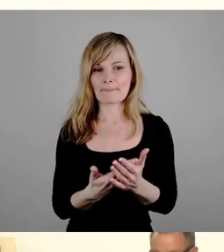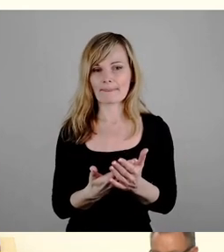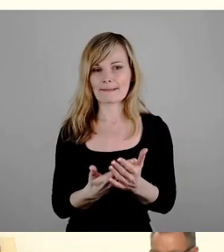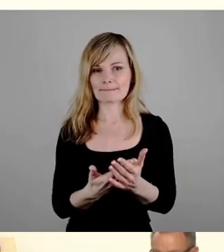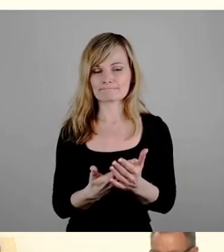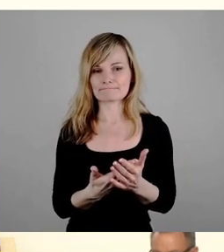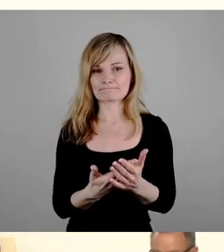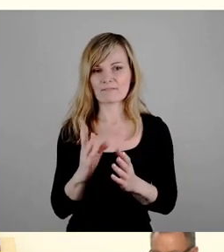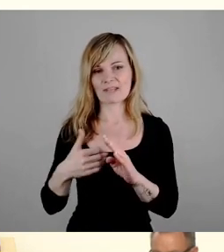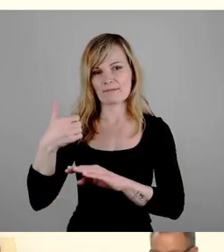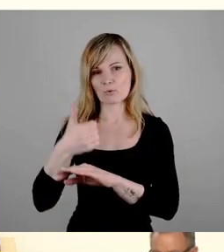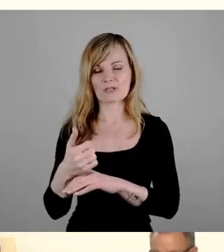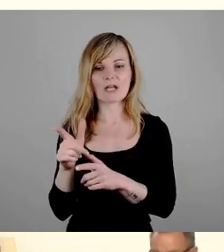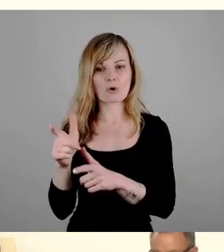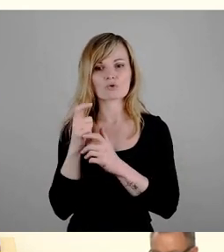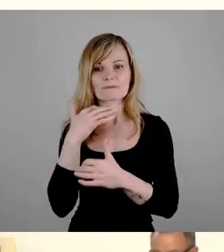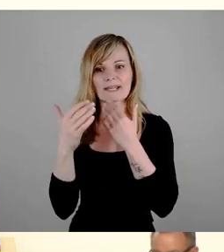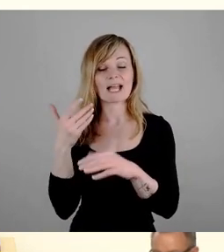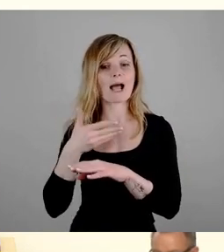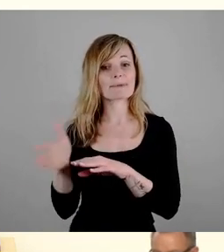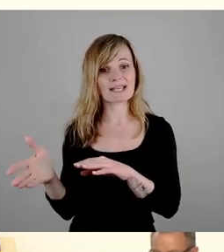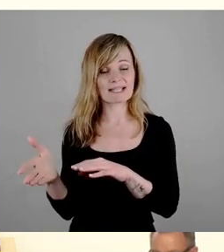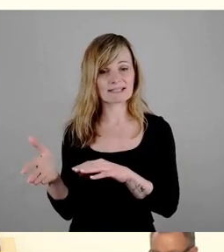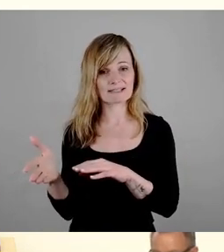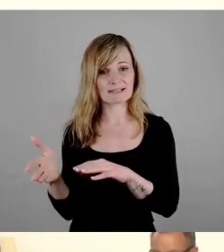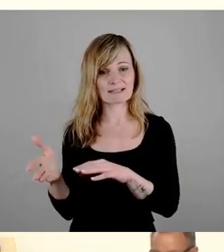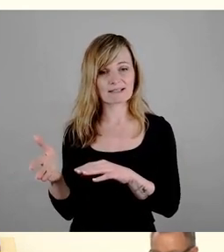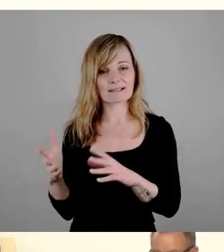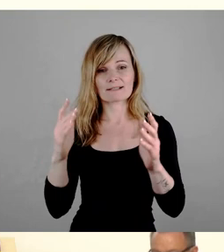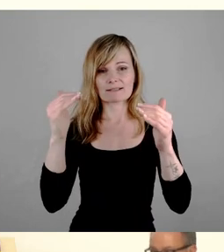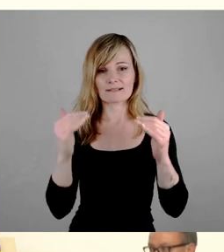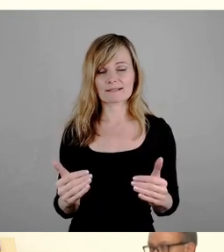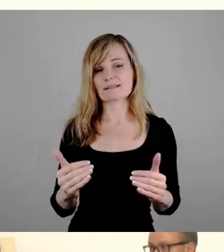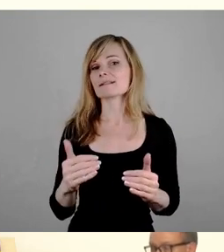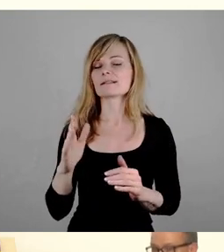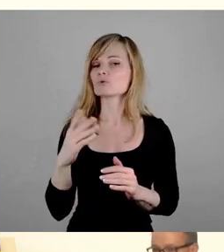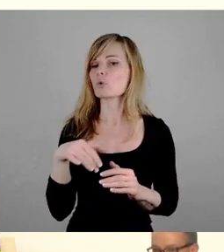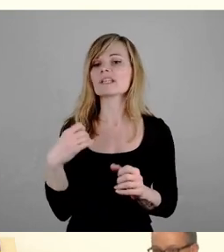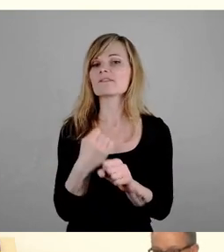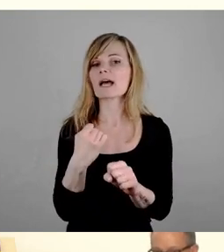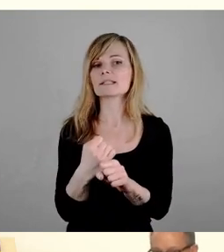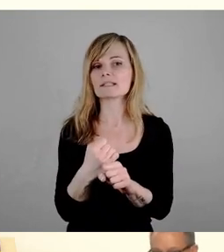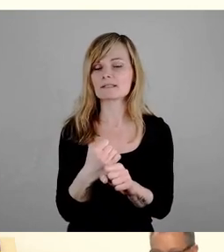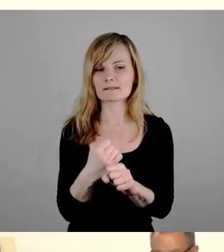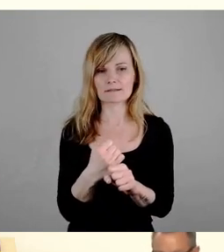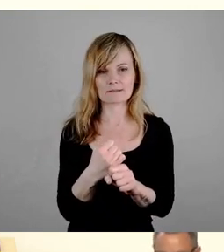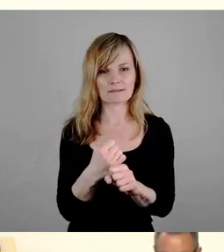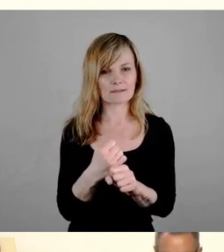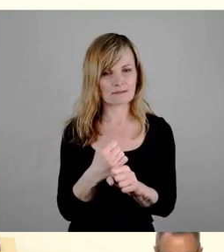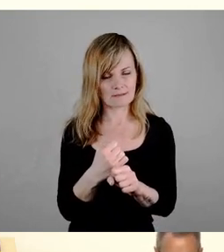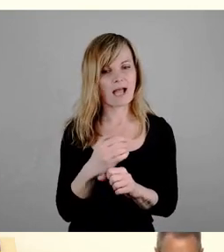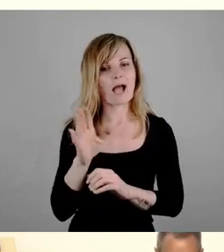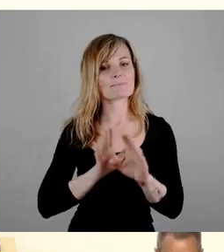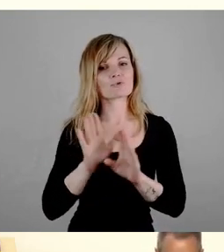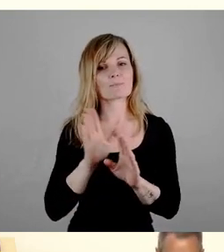federführende Ausschussbericht abgelehnt. Wir kommen damit zur Abstimmung. Wir sind noch nie fertig. Wir kommen zur Abstimmung über den